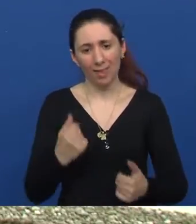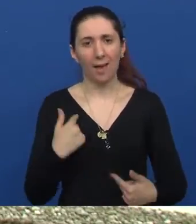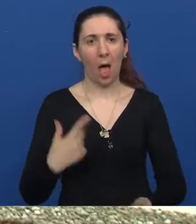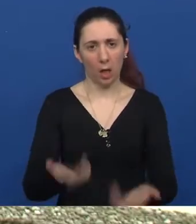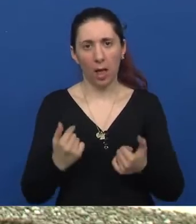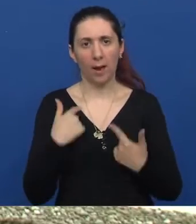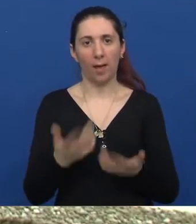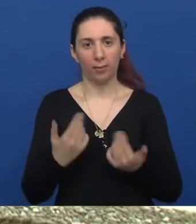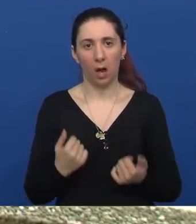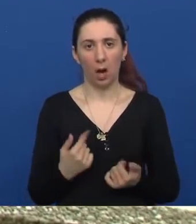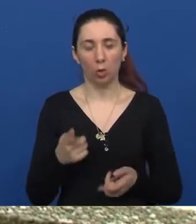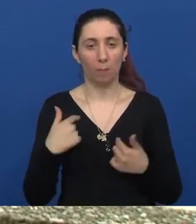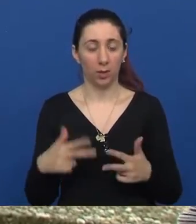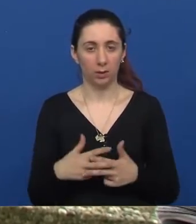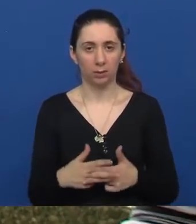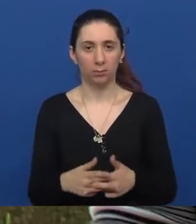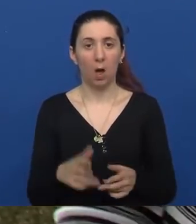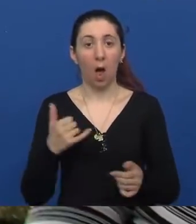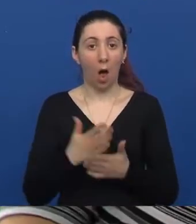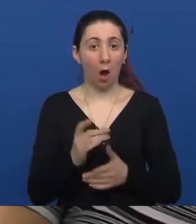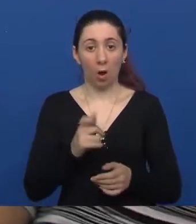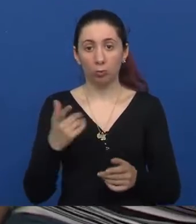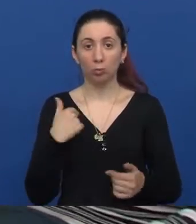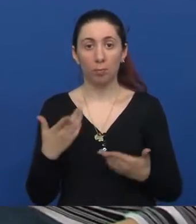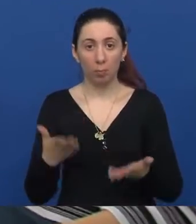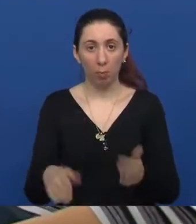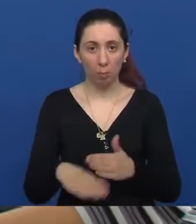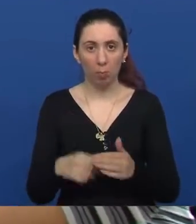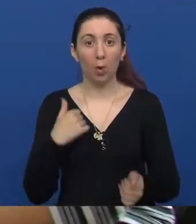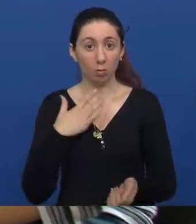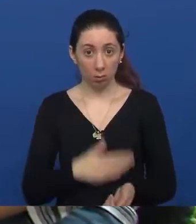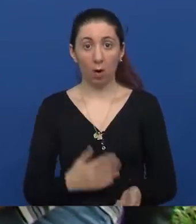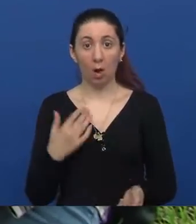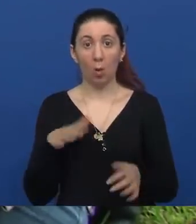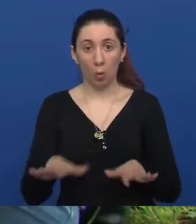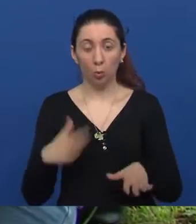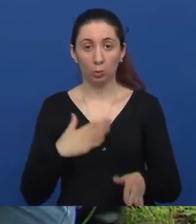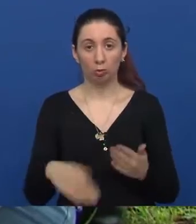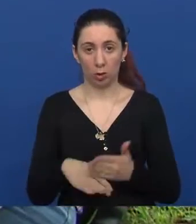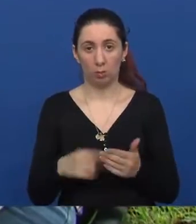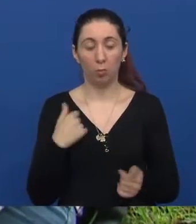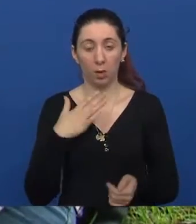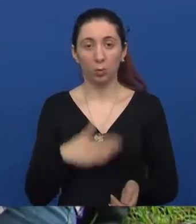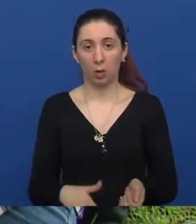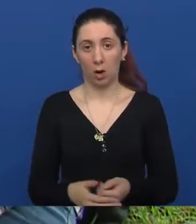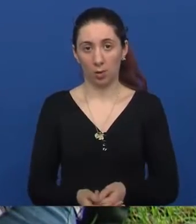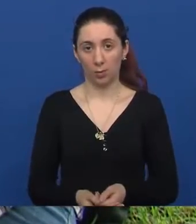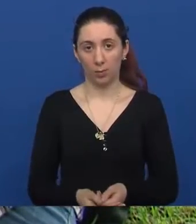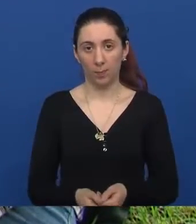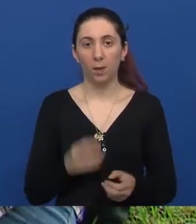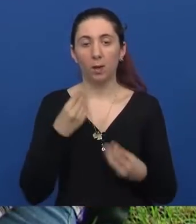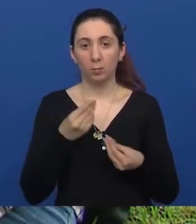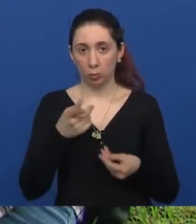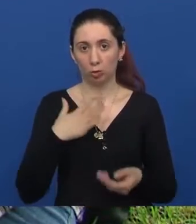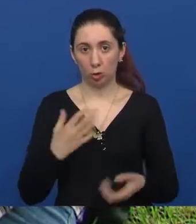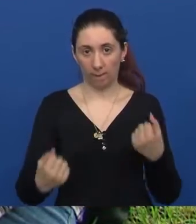da ti ja u ono. Ali inače ne, drago mi je da mi se pomogne i drago mi je da ljudi žele pomoć. Pričala si da želiš